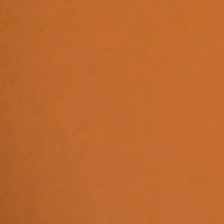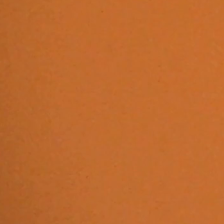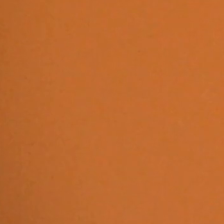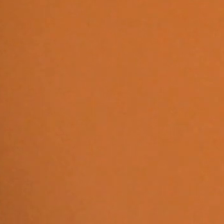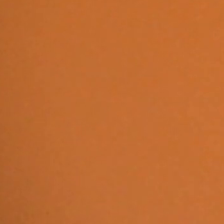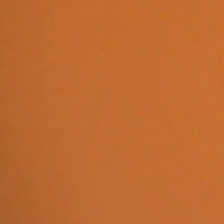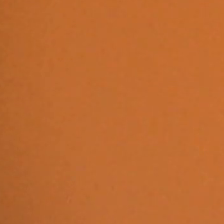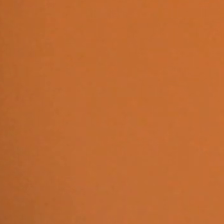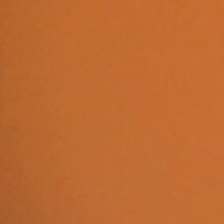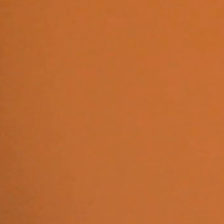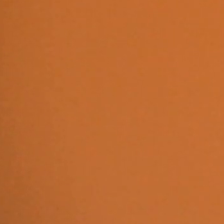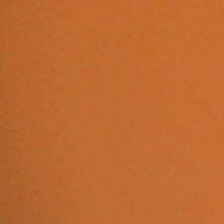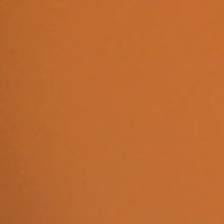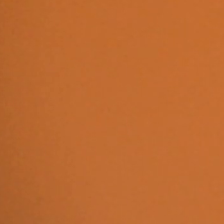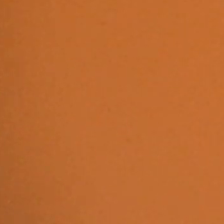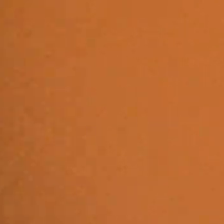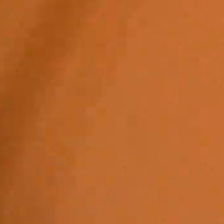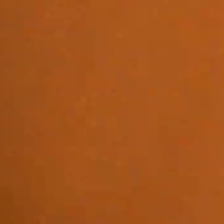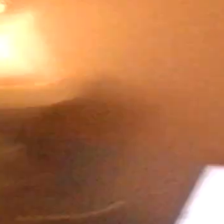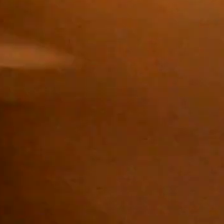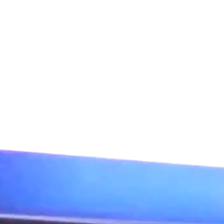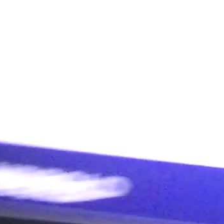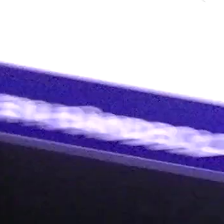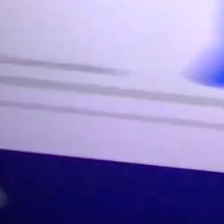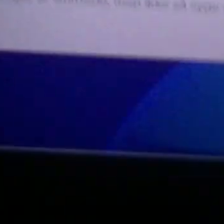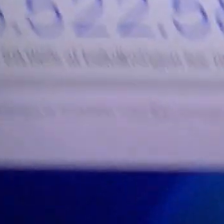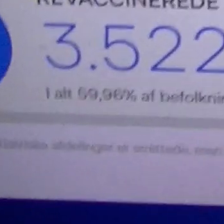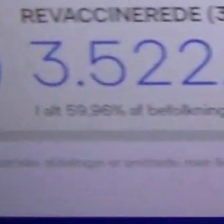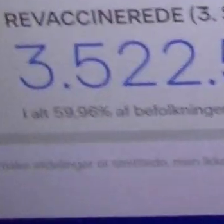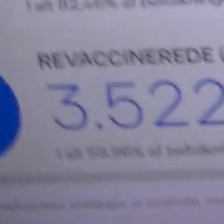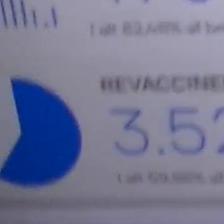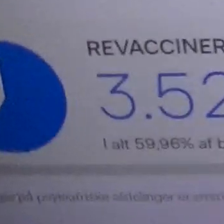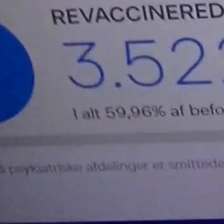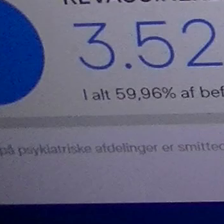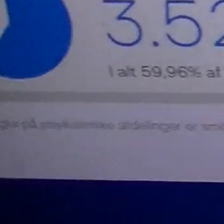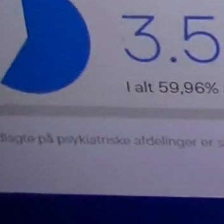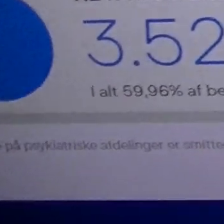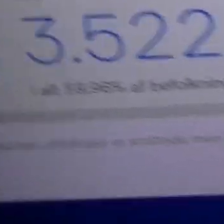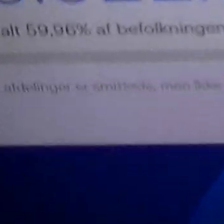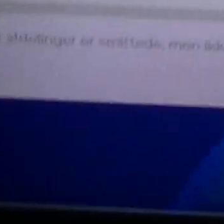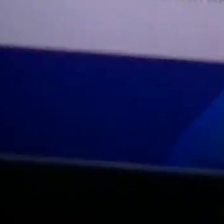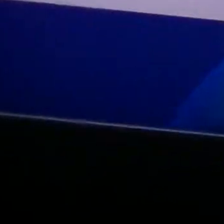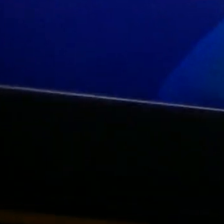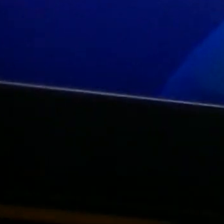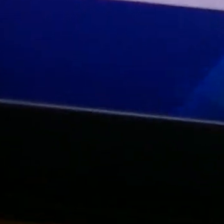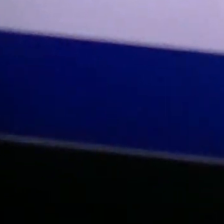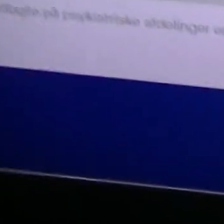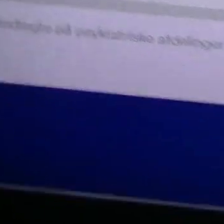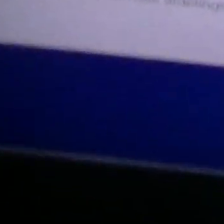Altså det kan godt være, at der ikke er så mange indlagte på intensiv afdeling, men det er simpelthen fordi de dør. Der er døde 21 går.